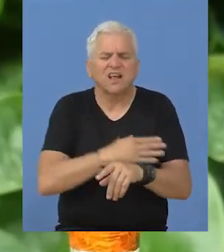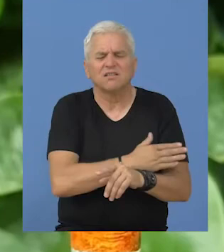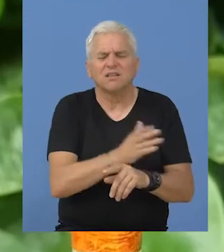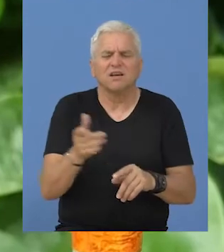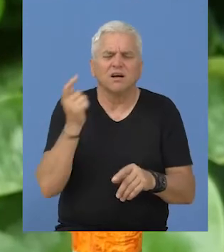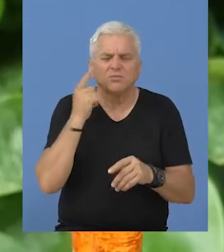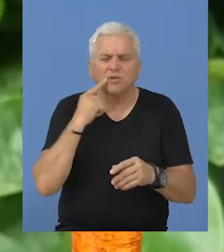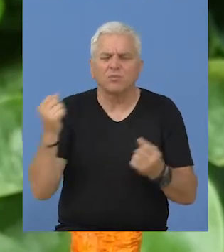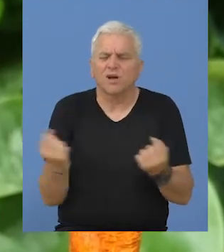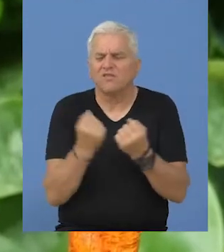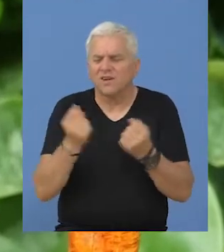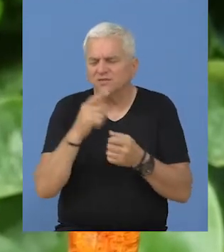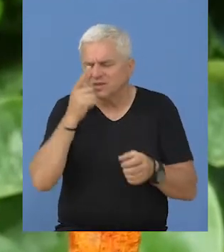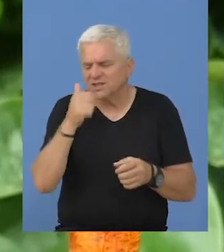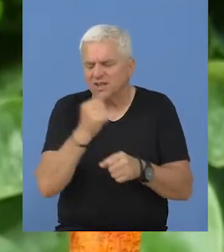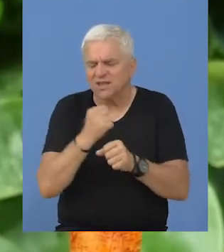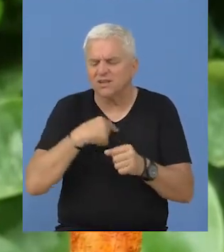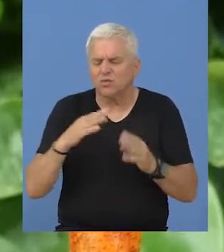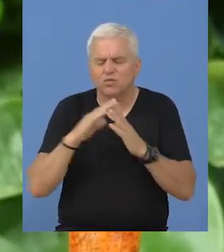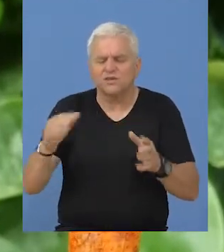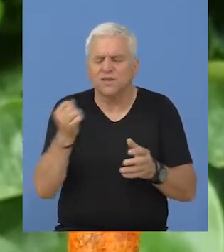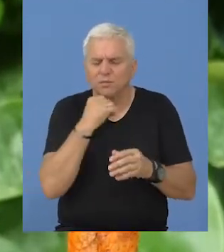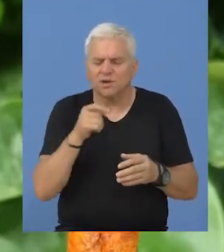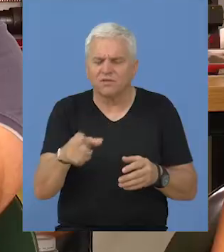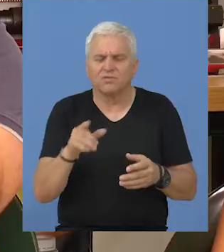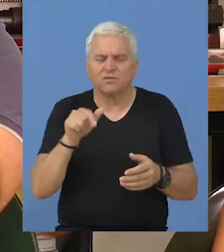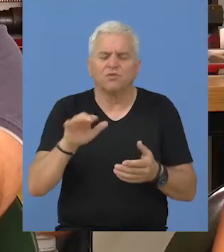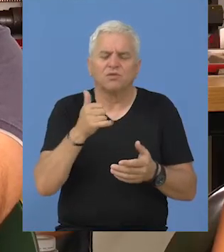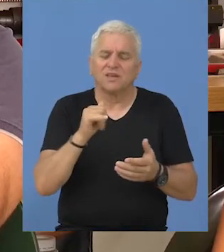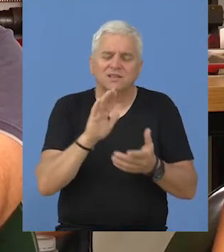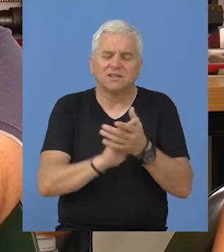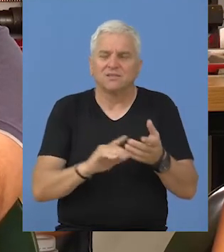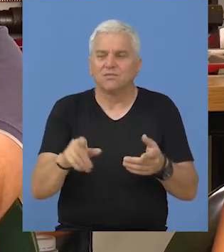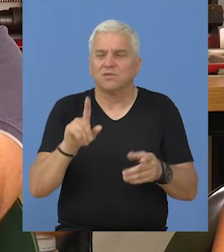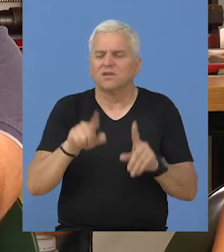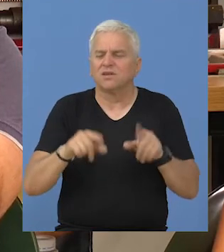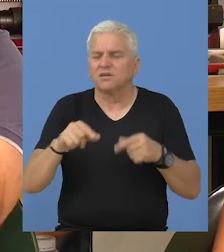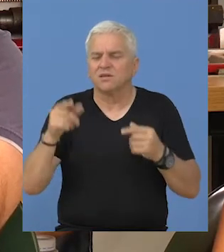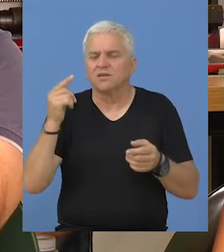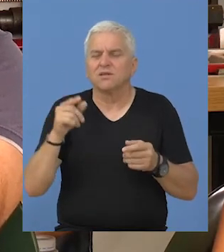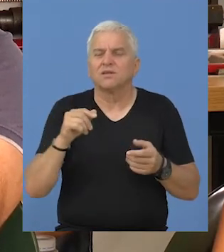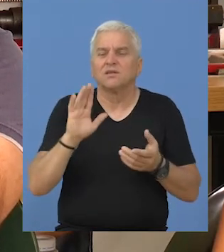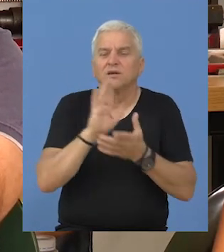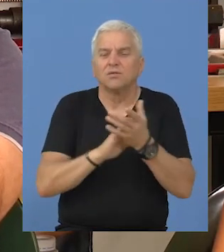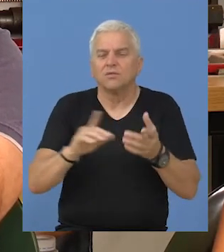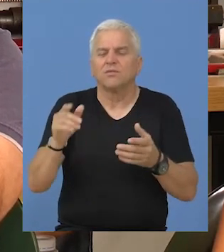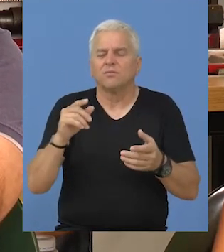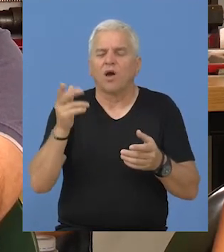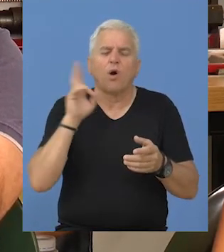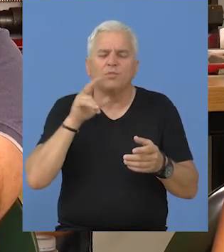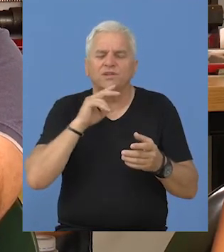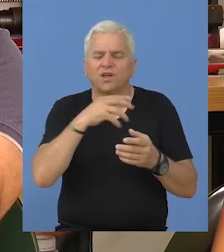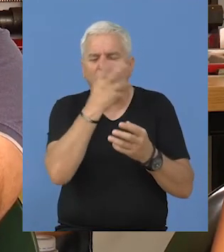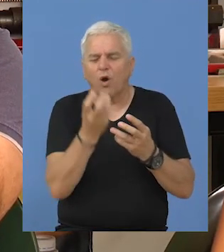isprobavajući različite tehnike u svojoj radionici. To je krenulo od nekih klasičnih